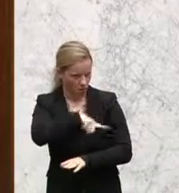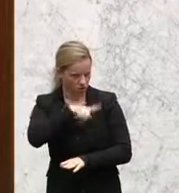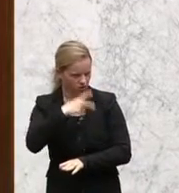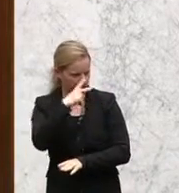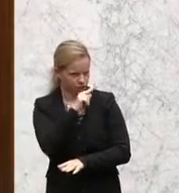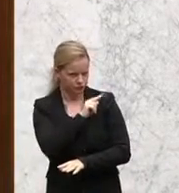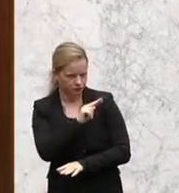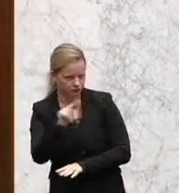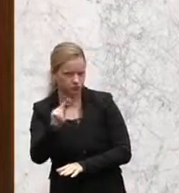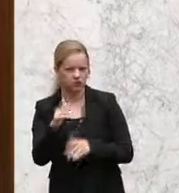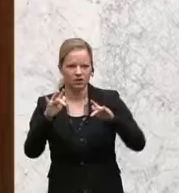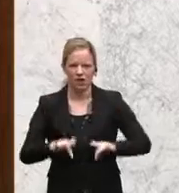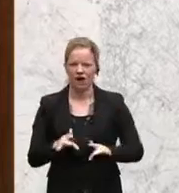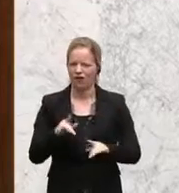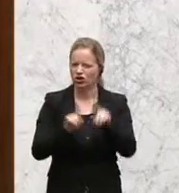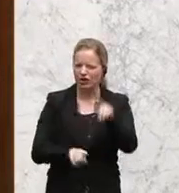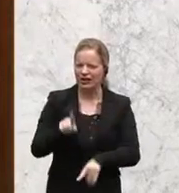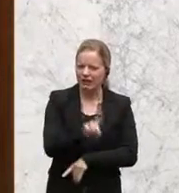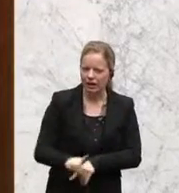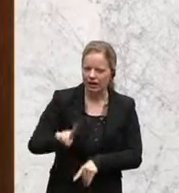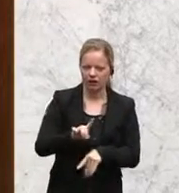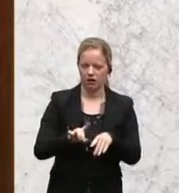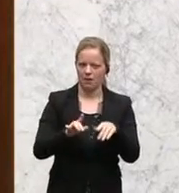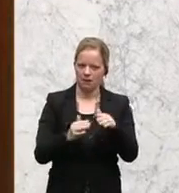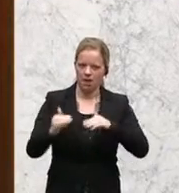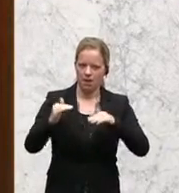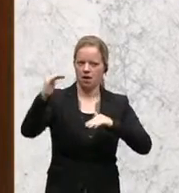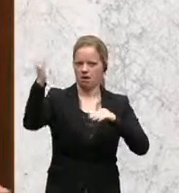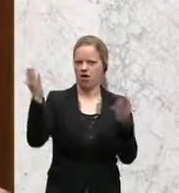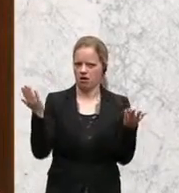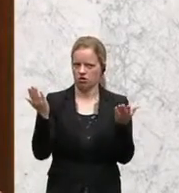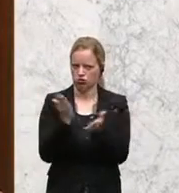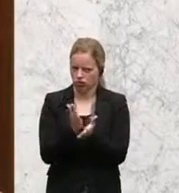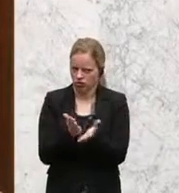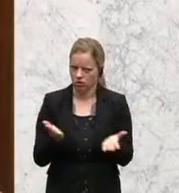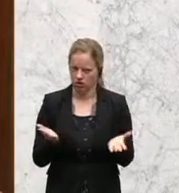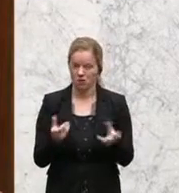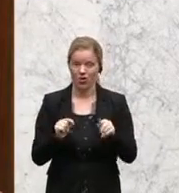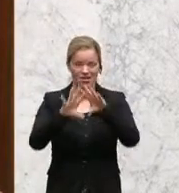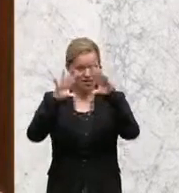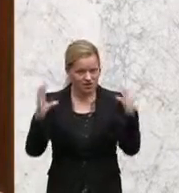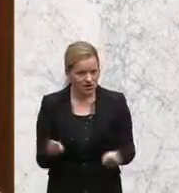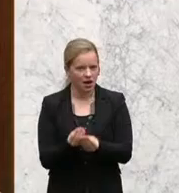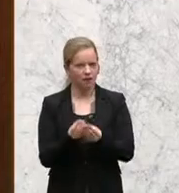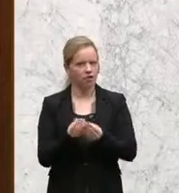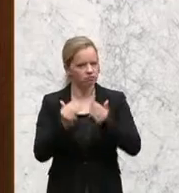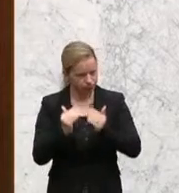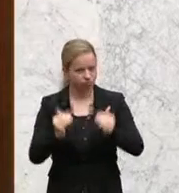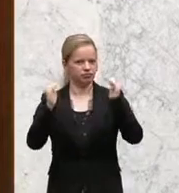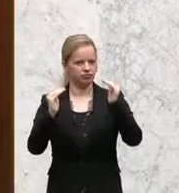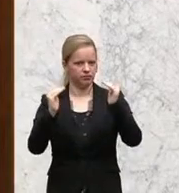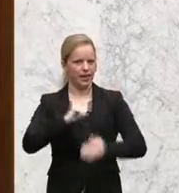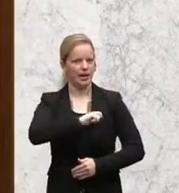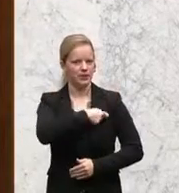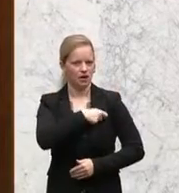dass verschiedenste Deliktformen zunehmen und insgesamt es zu einem Anstieg der